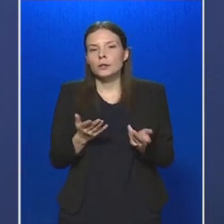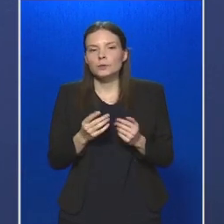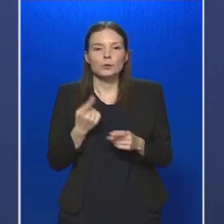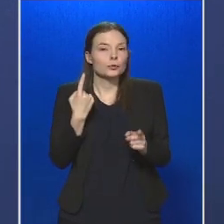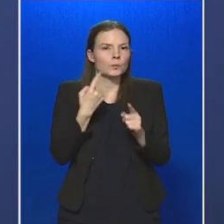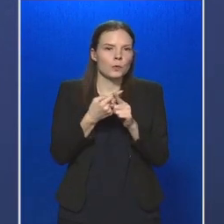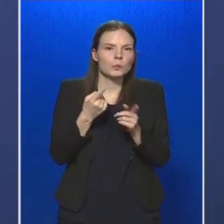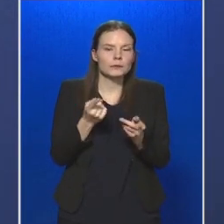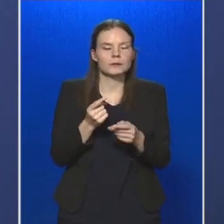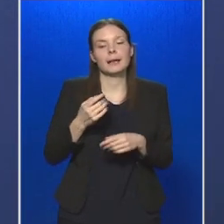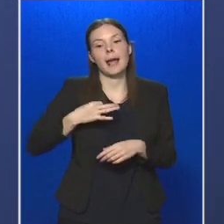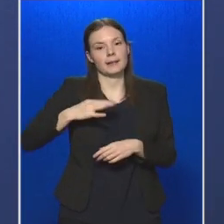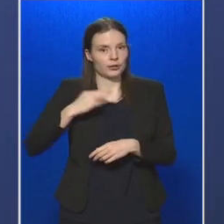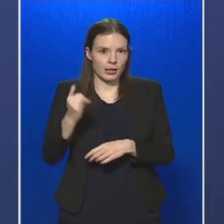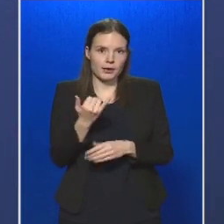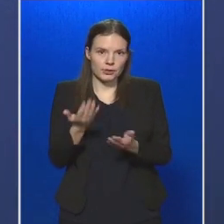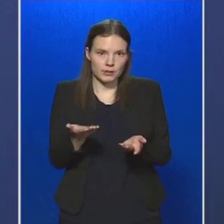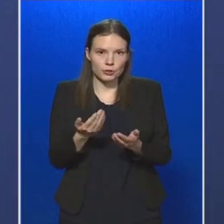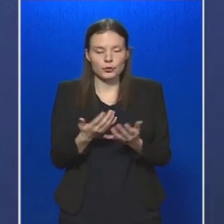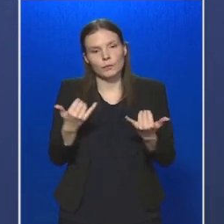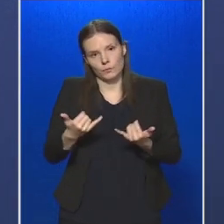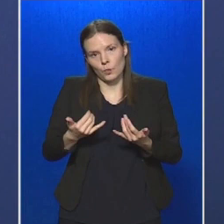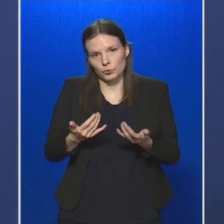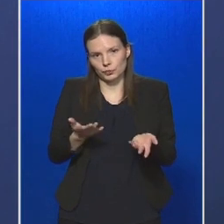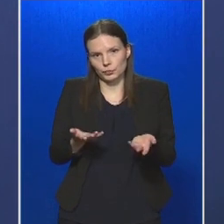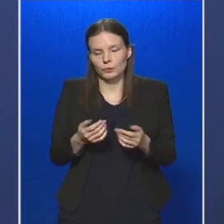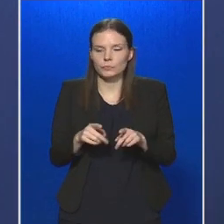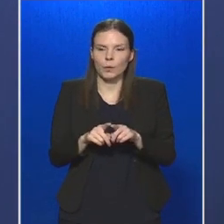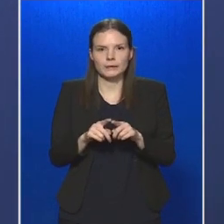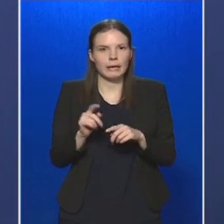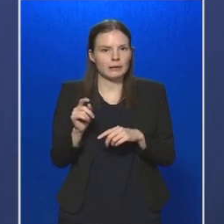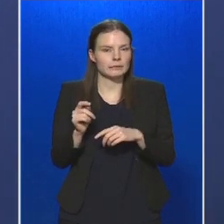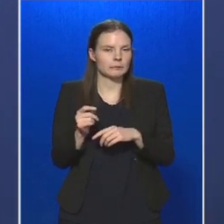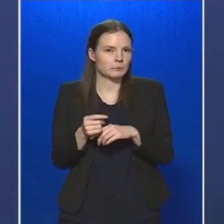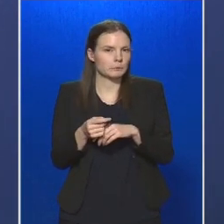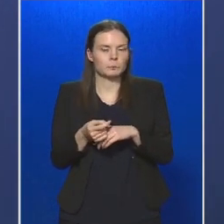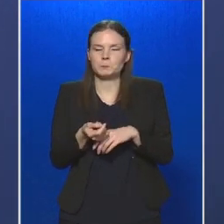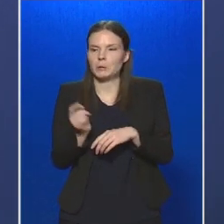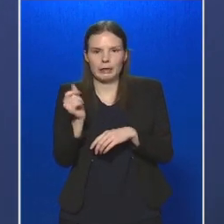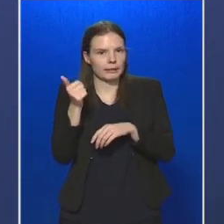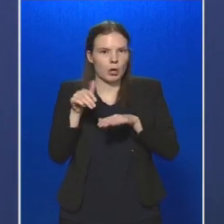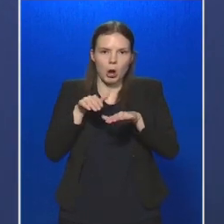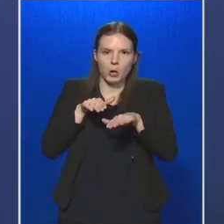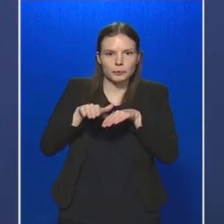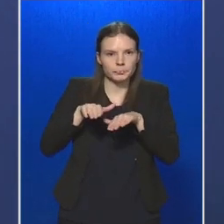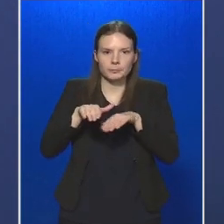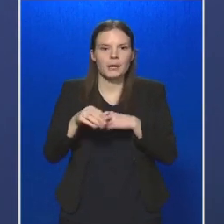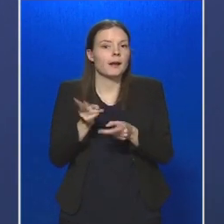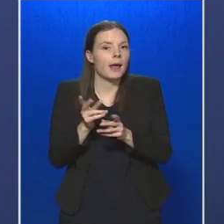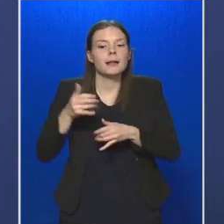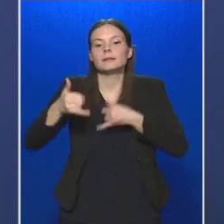ráadásul egészséges dolog is most, hogy ilyen ritka forgalom a nagyvárosokban, akár